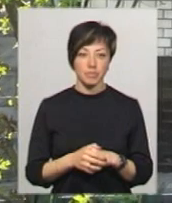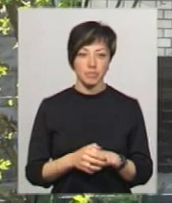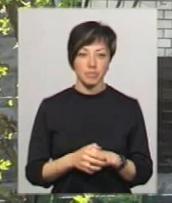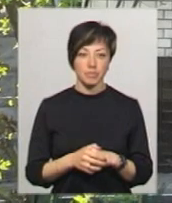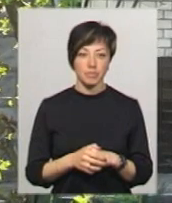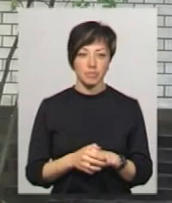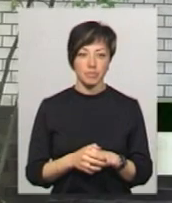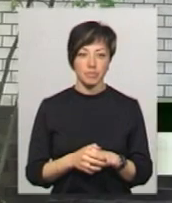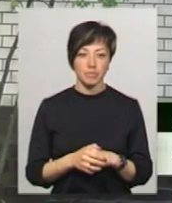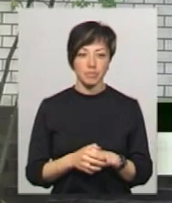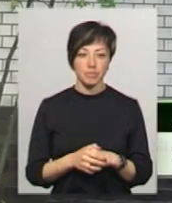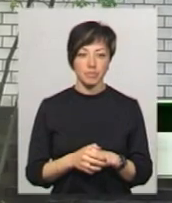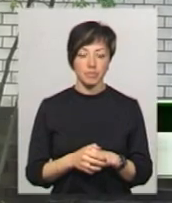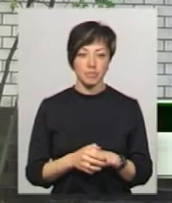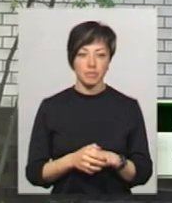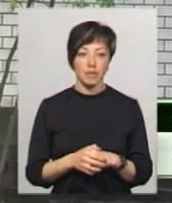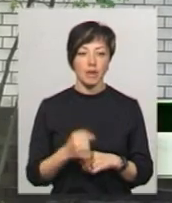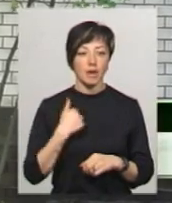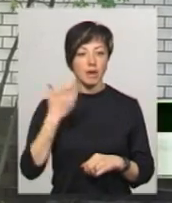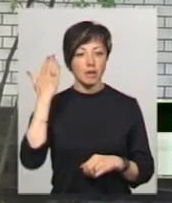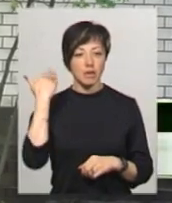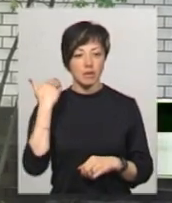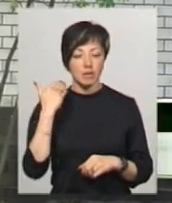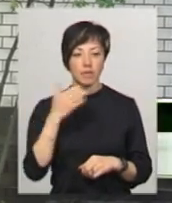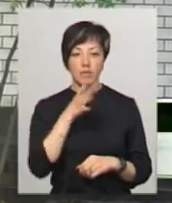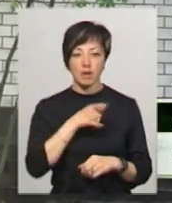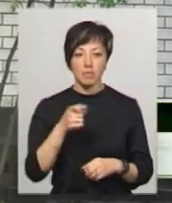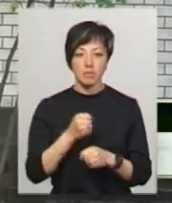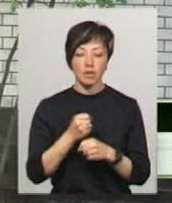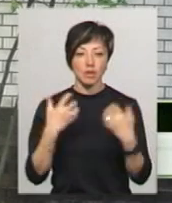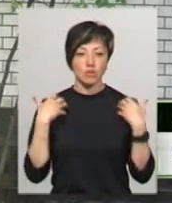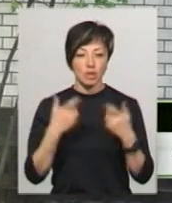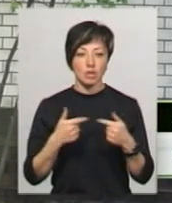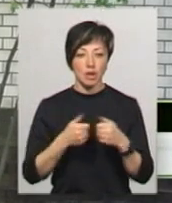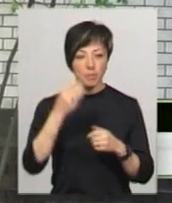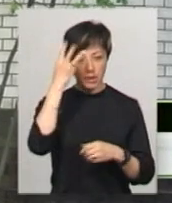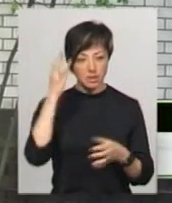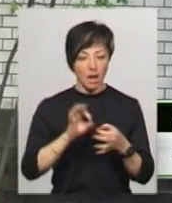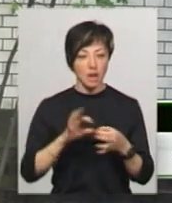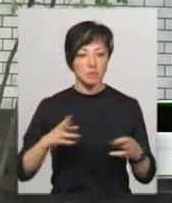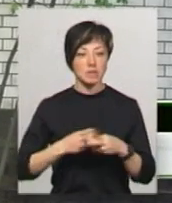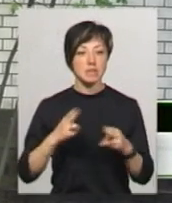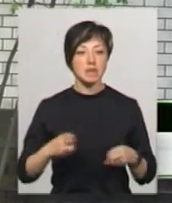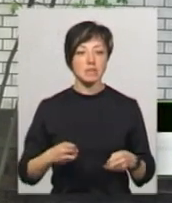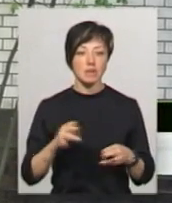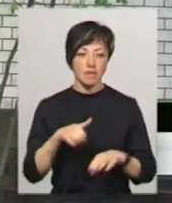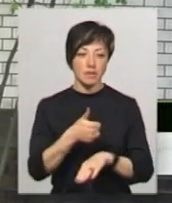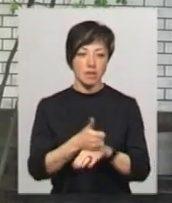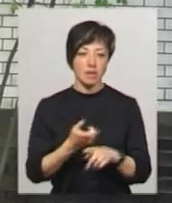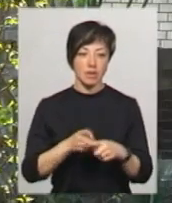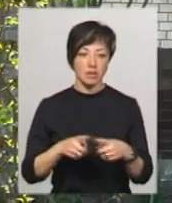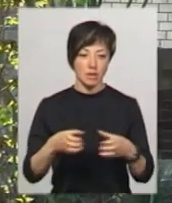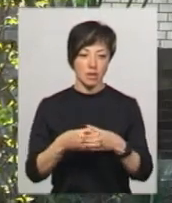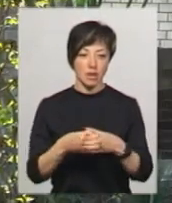сводний отряд. Я в тому часу працював на ЧАЕС на Хмельницькій атомній станції, ну і возглавили тоді